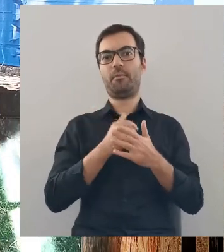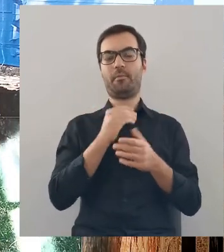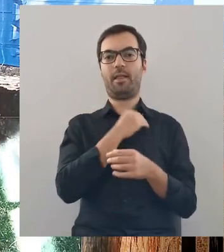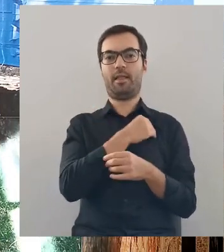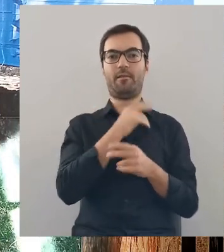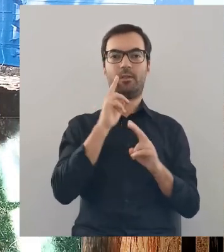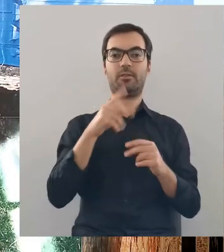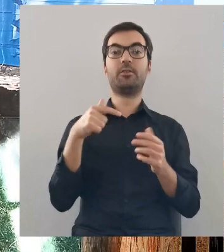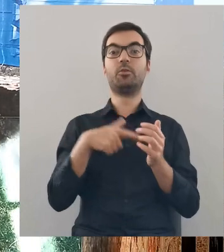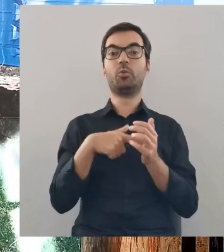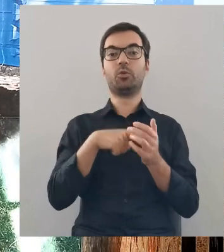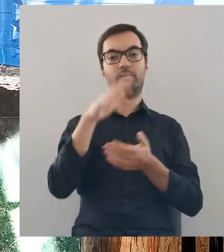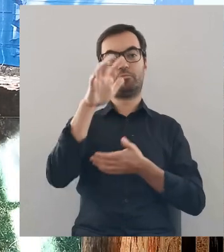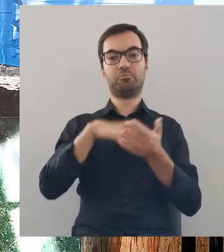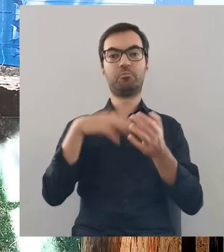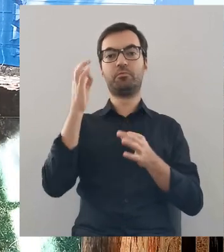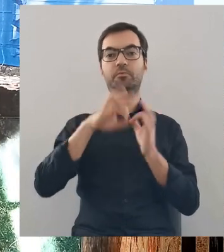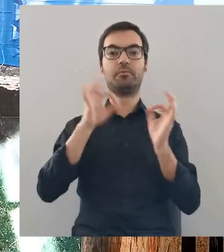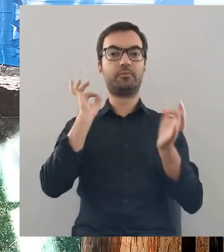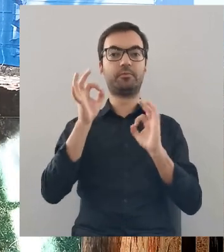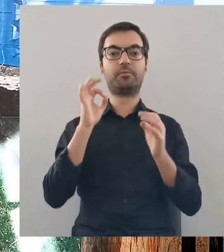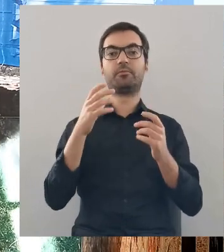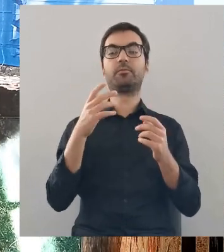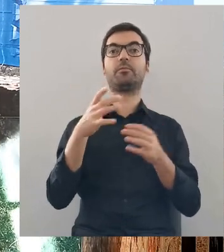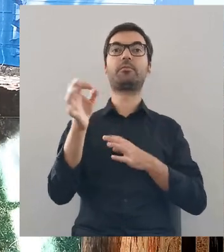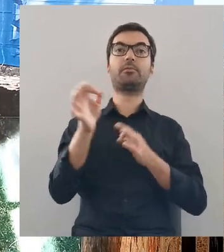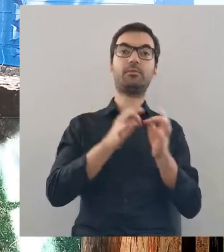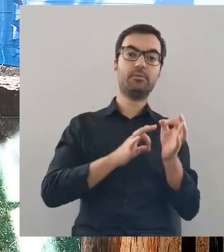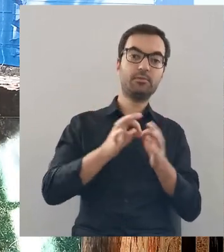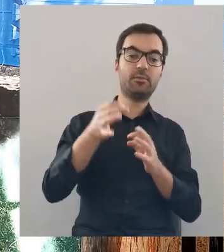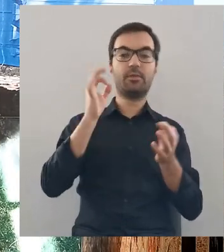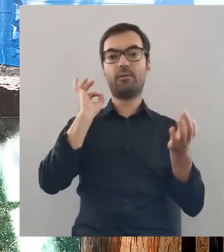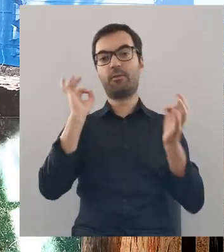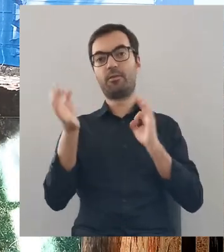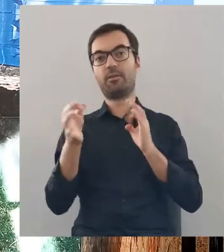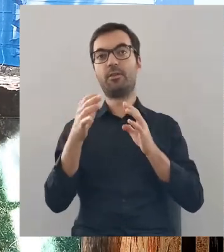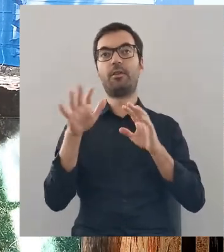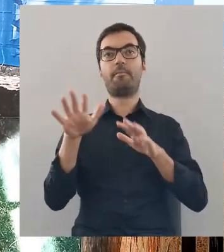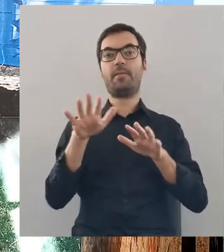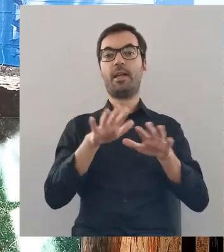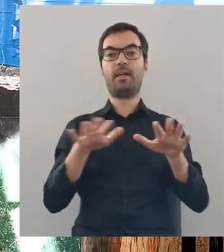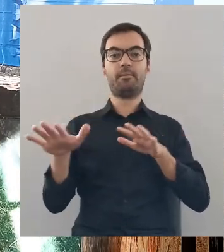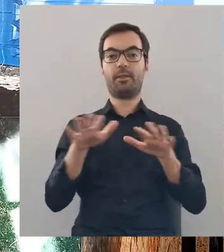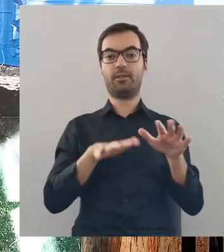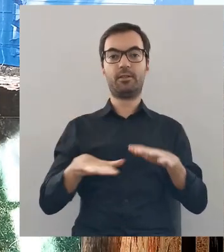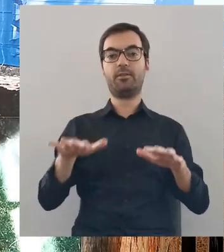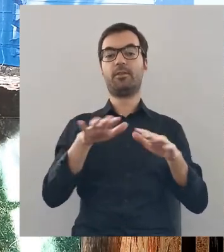dosyć świeży materiał. Znajdą Państwo tam informacje i historię miejscowości,